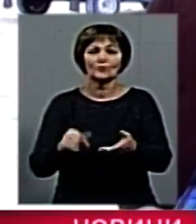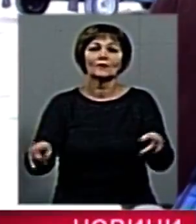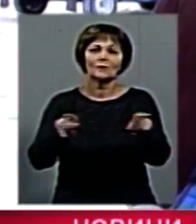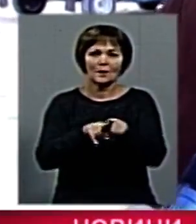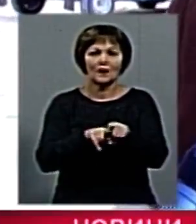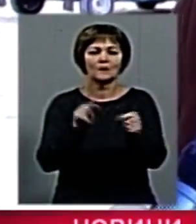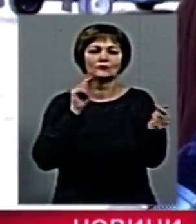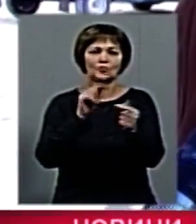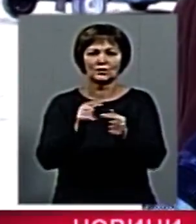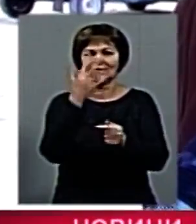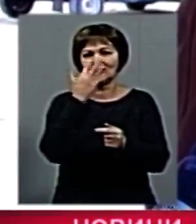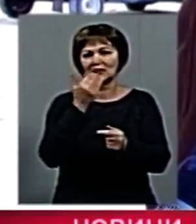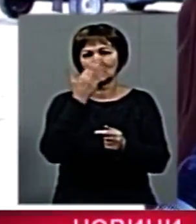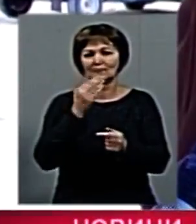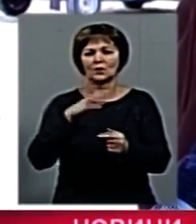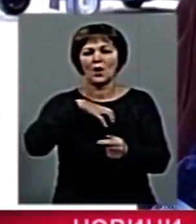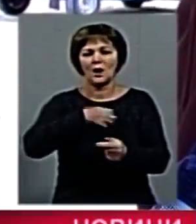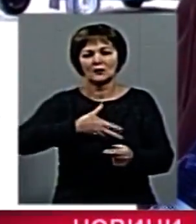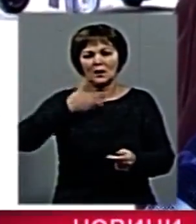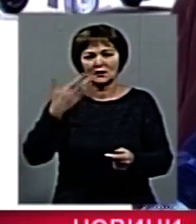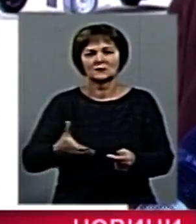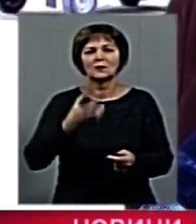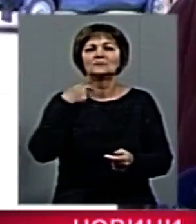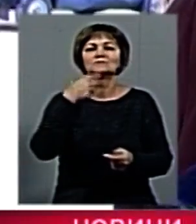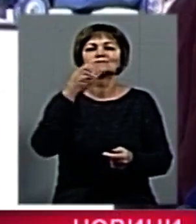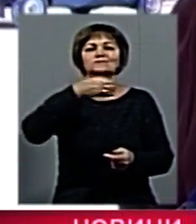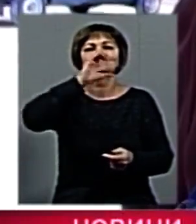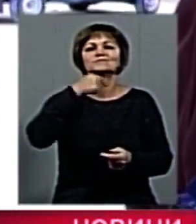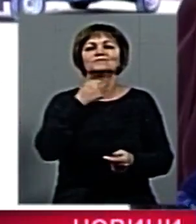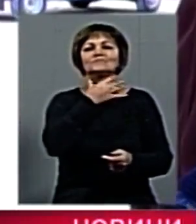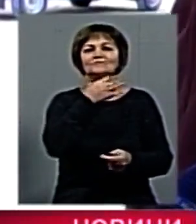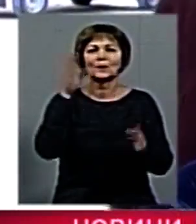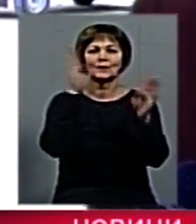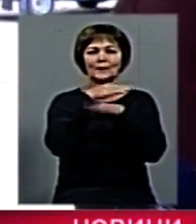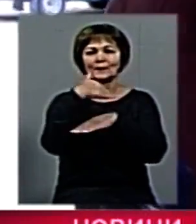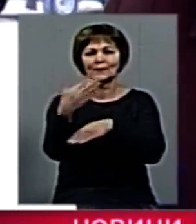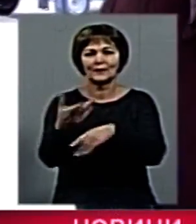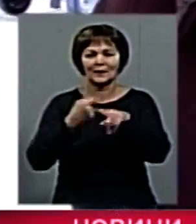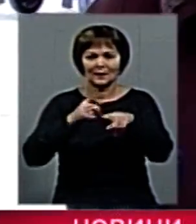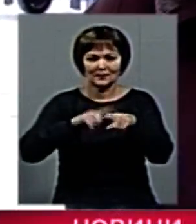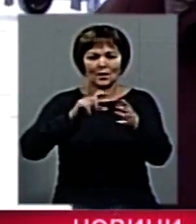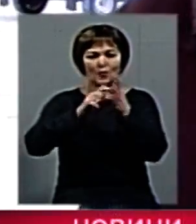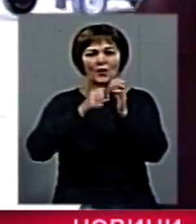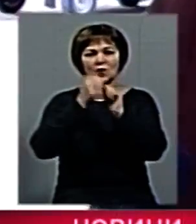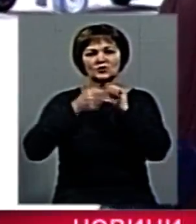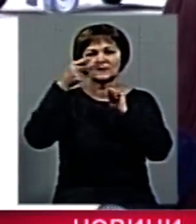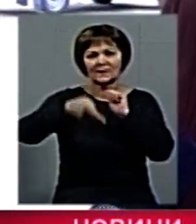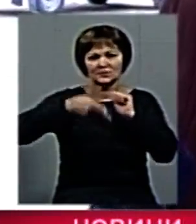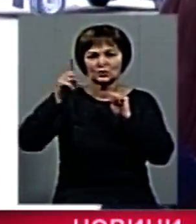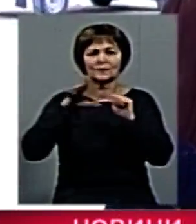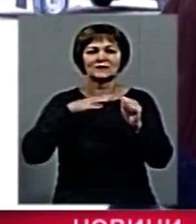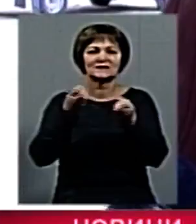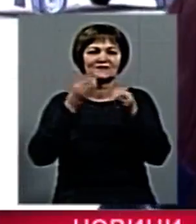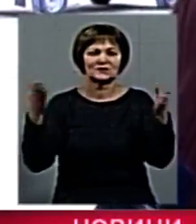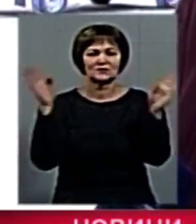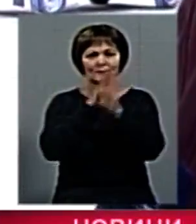протягопозні, от харківающе, полоскати горло. Провітрювати кімнату, кожних дві години, щоб свіже